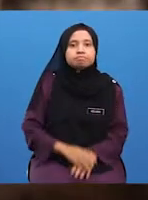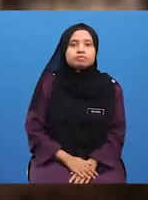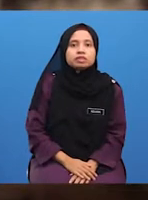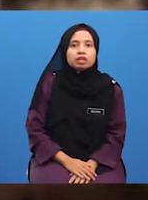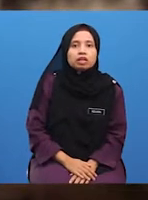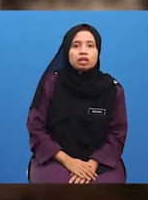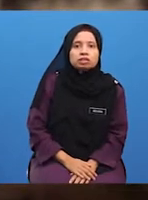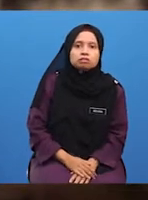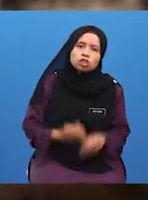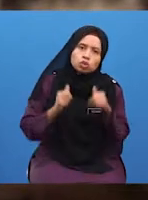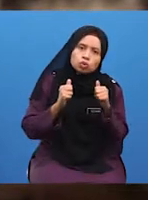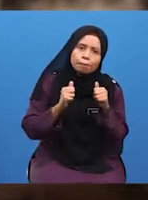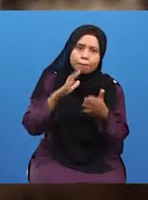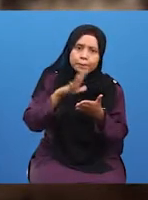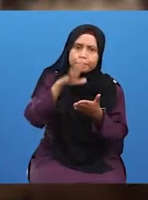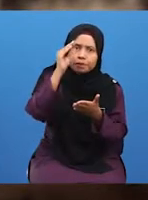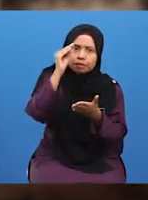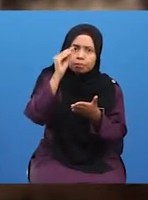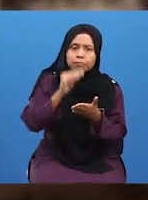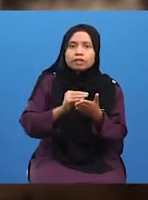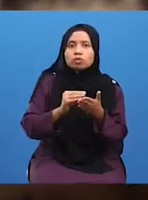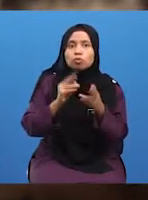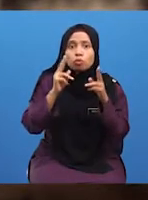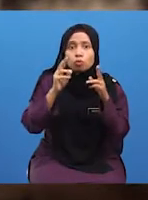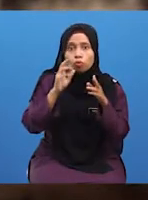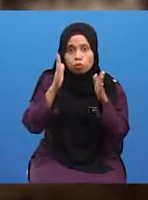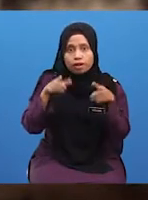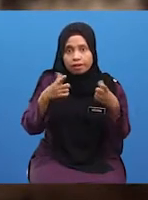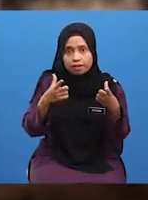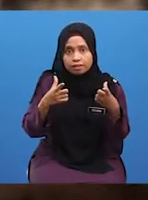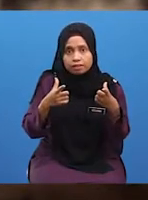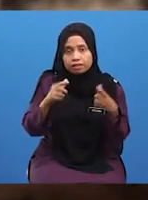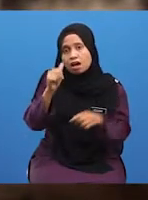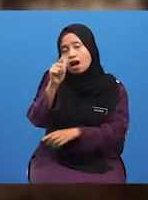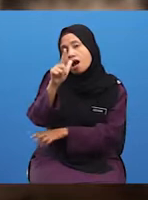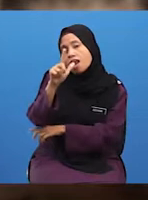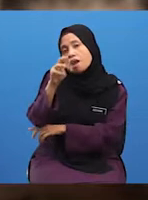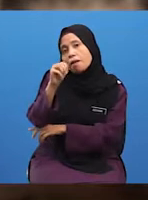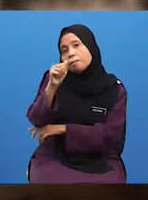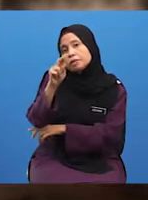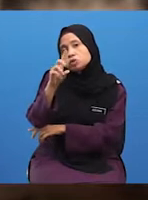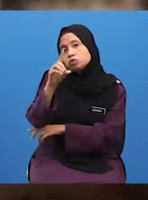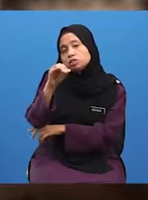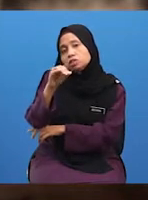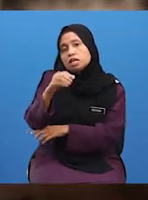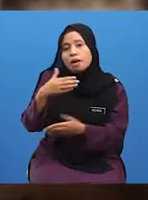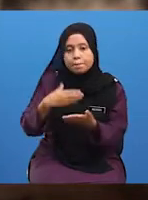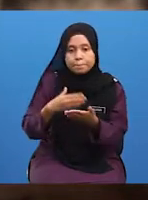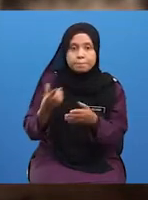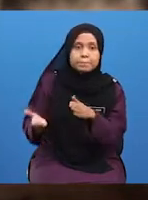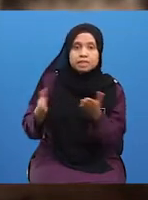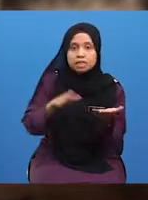Menurut pendapat yang diterima umum, Al-Mas'udi dilaporkan meninggal dunia pada tahun